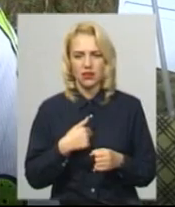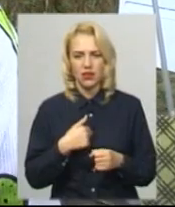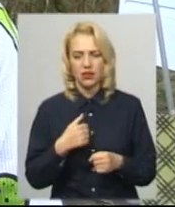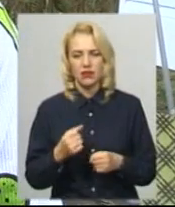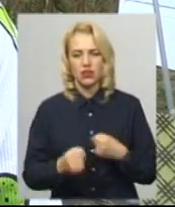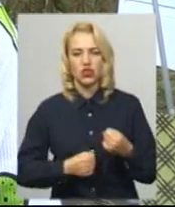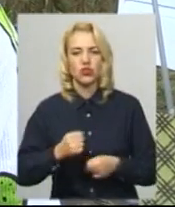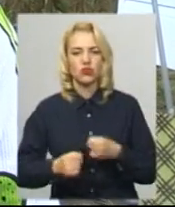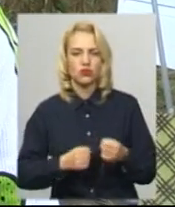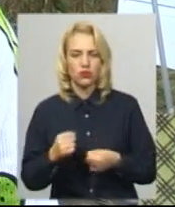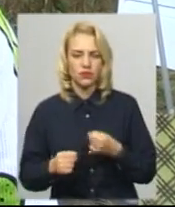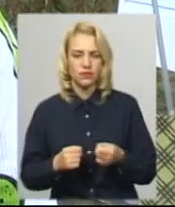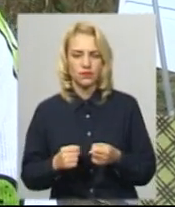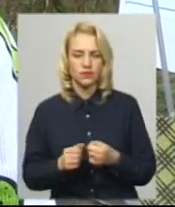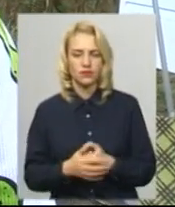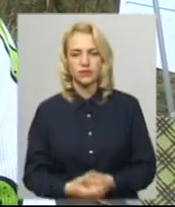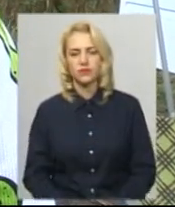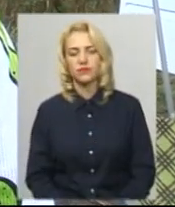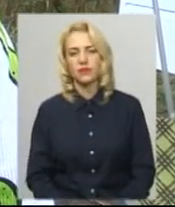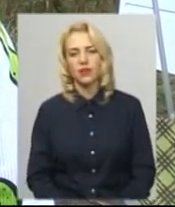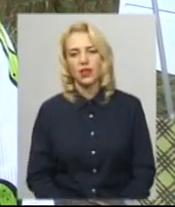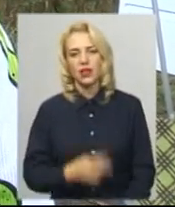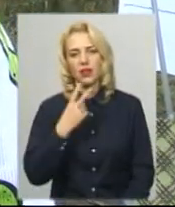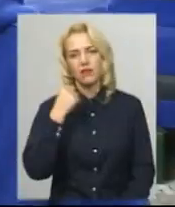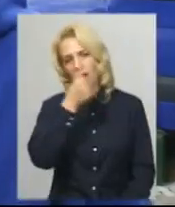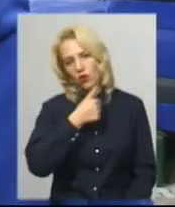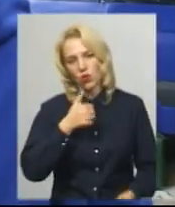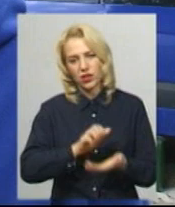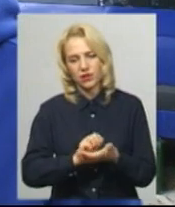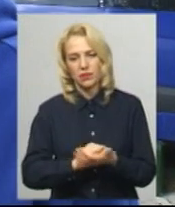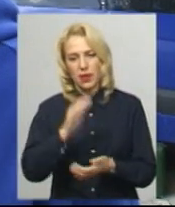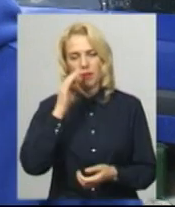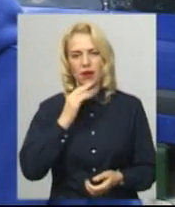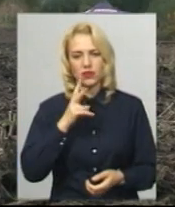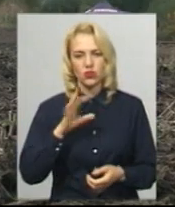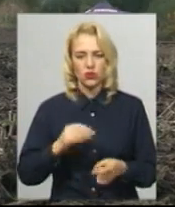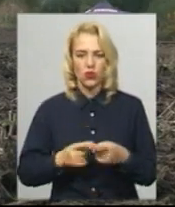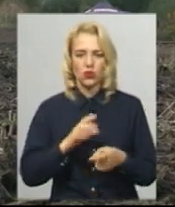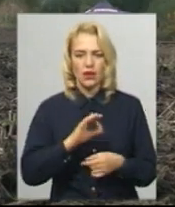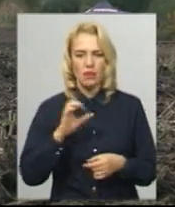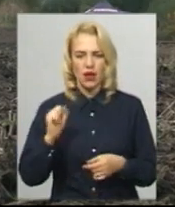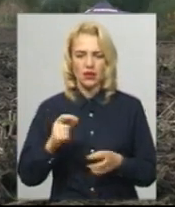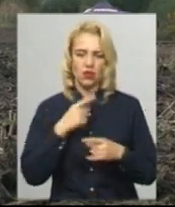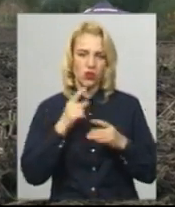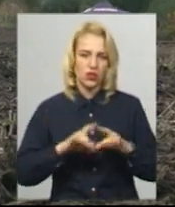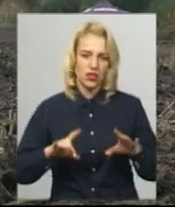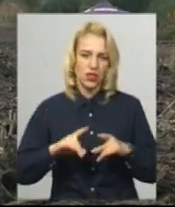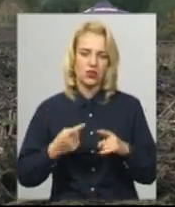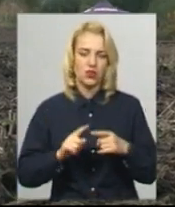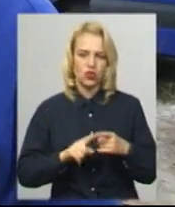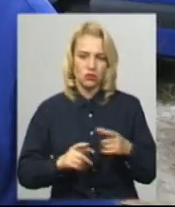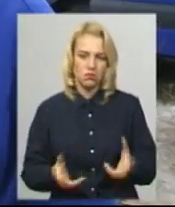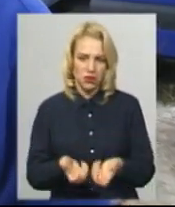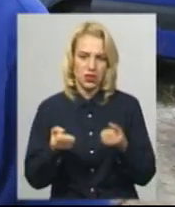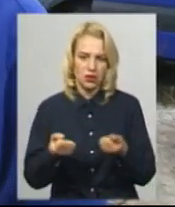їжджу 2 роки». Батько Остапа Андруха Володимир Андрух потримує таке захоплення